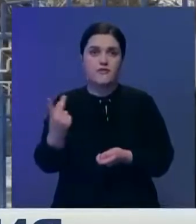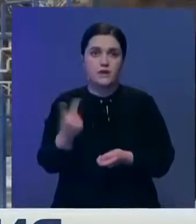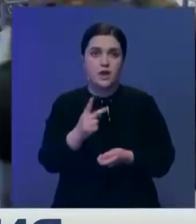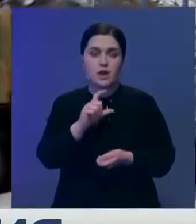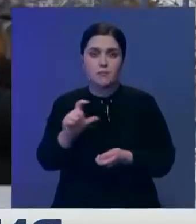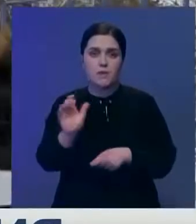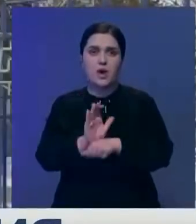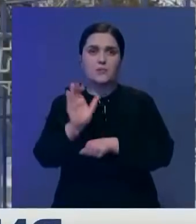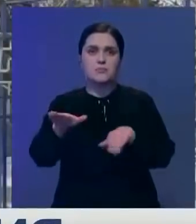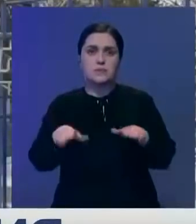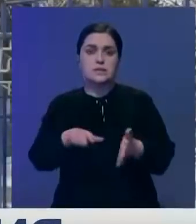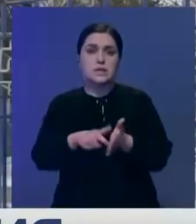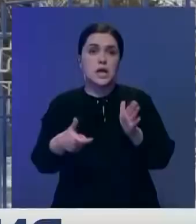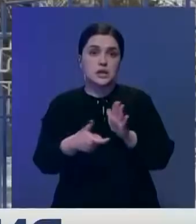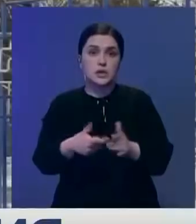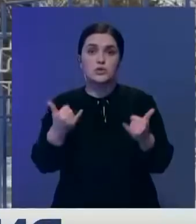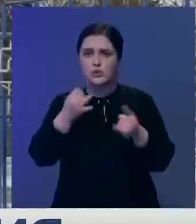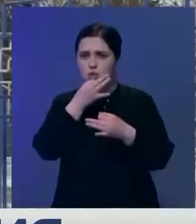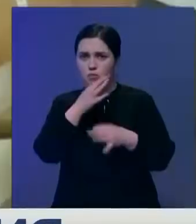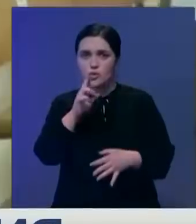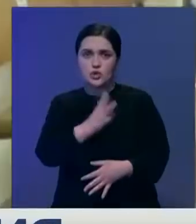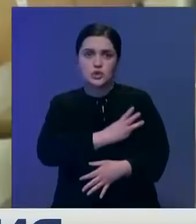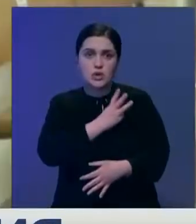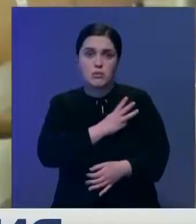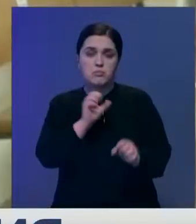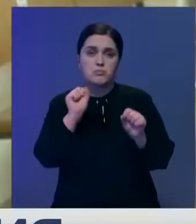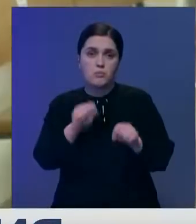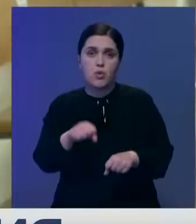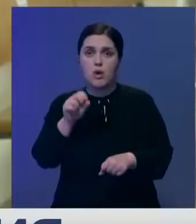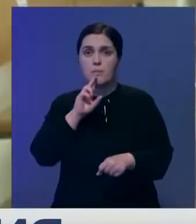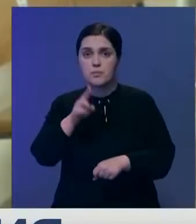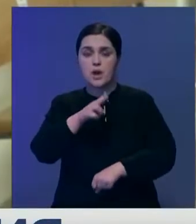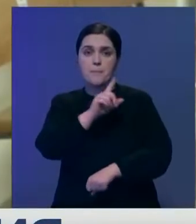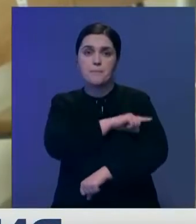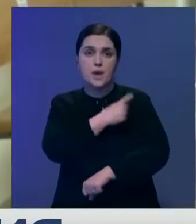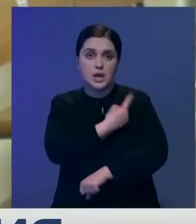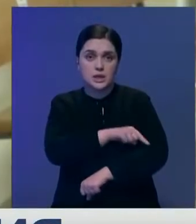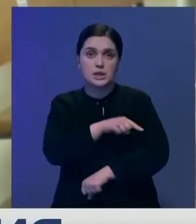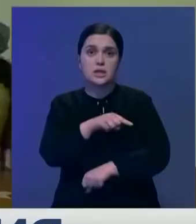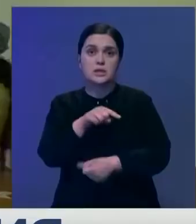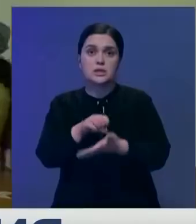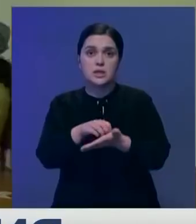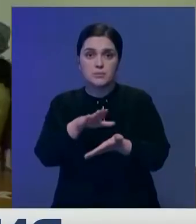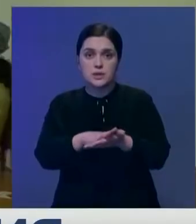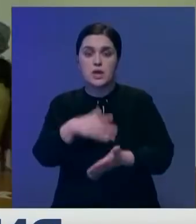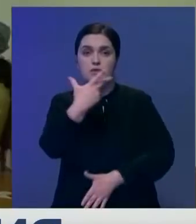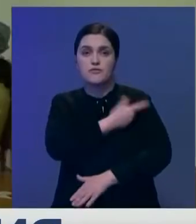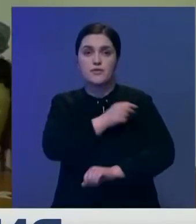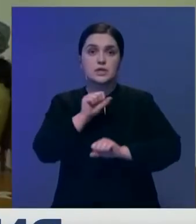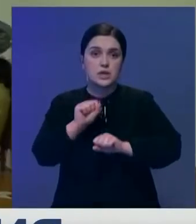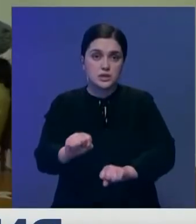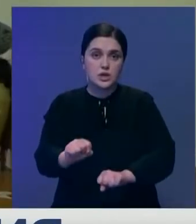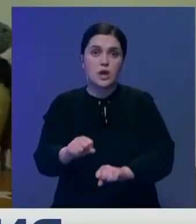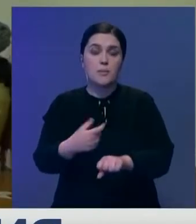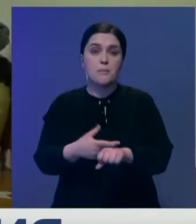местные склады. Специалисты отмечают, теперь любой желающий может обратиться в свою поликлинику к участковому врачу и записаться на